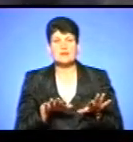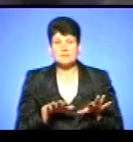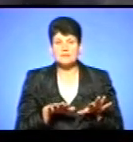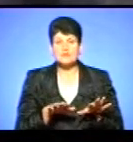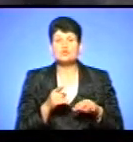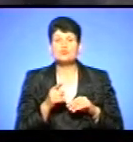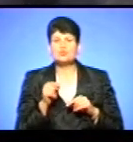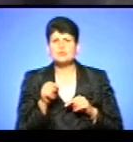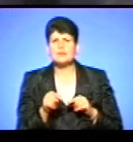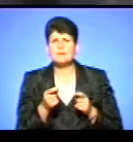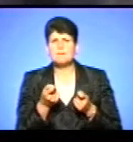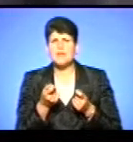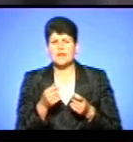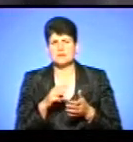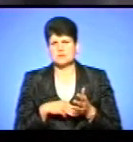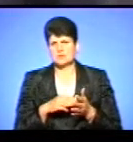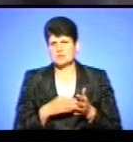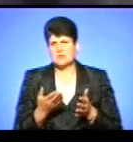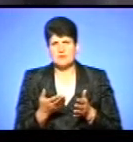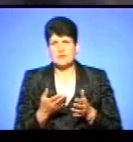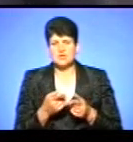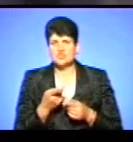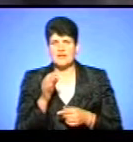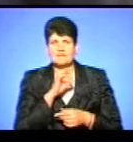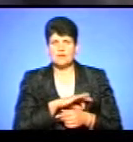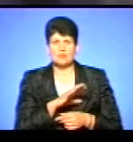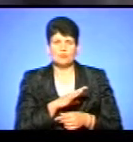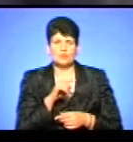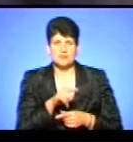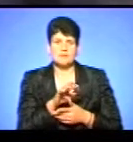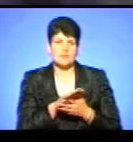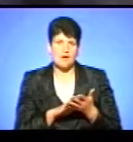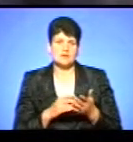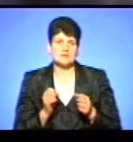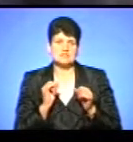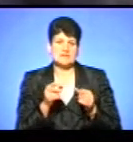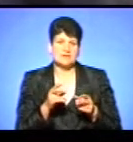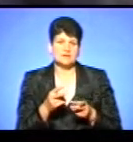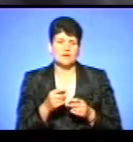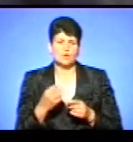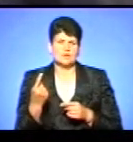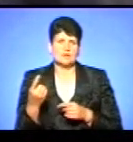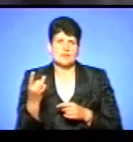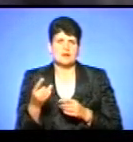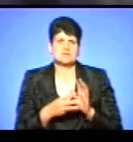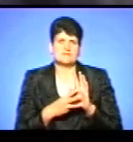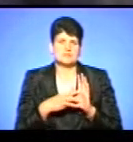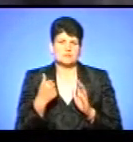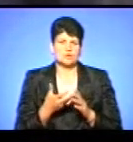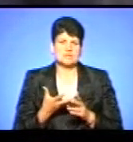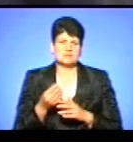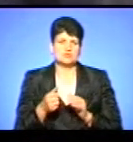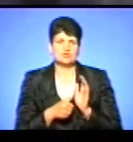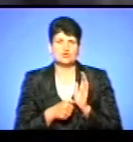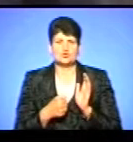Чому такі низькі штрафи, чи невигідно їм би було зливати і далі просто раз на 8 років заплатити цих 644